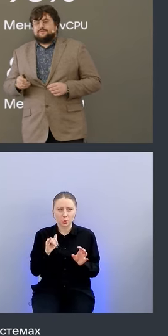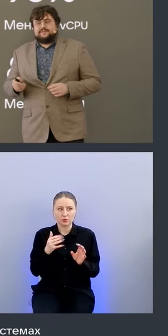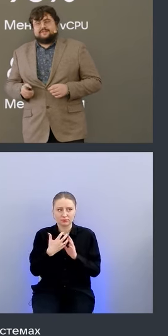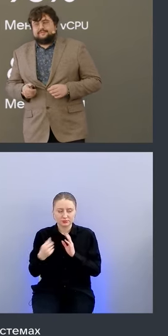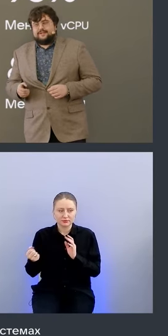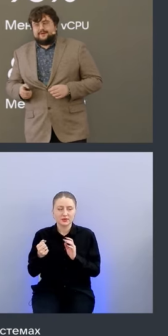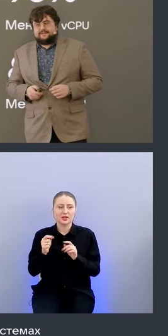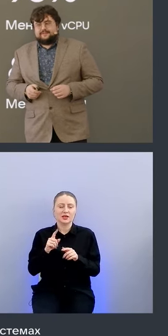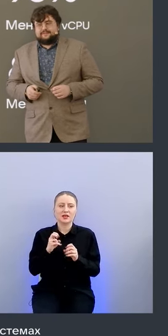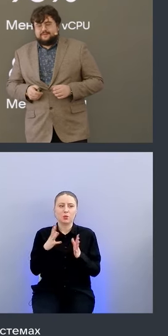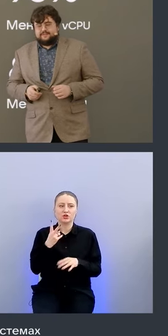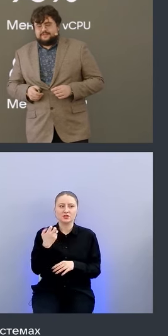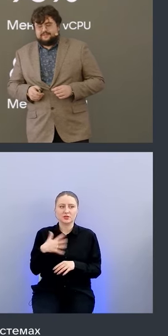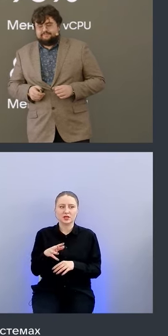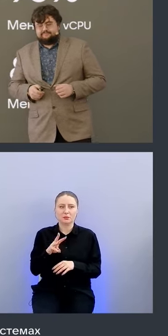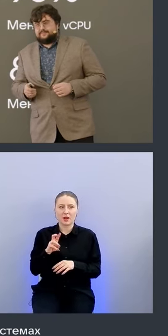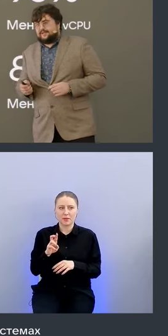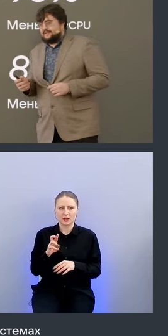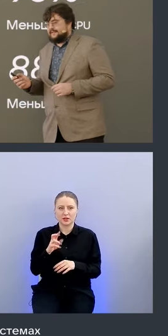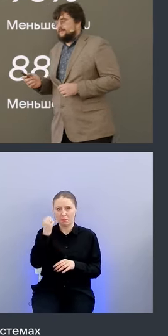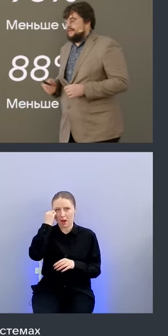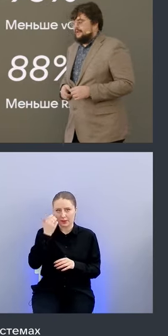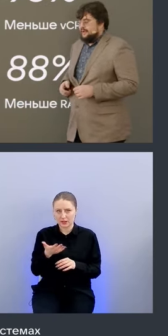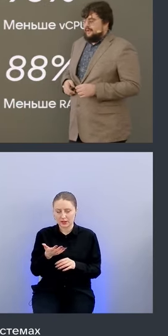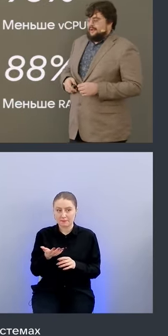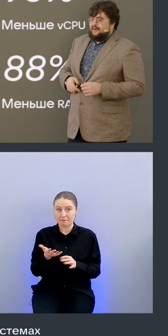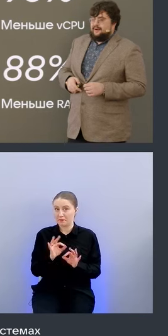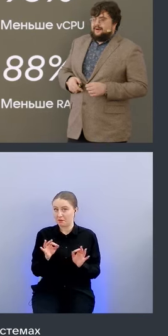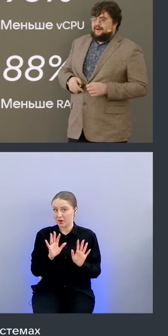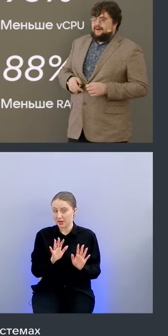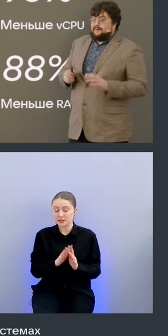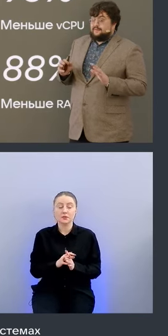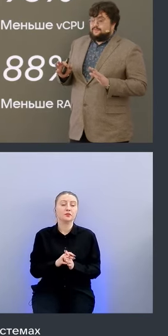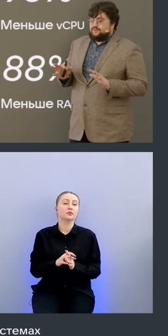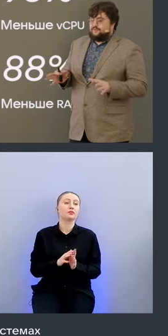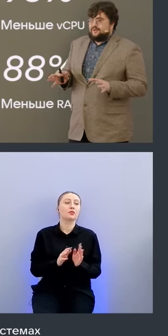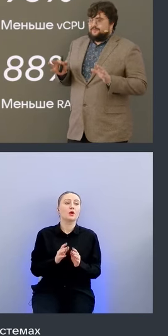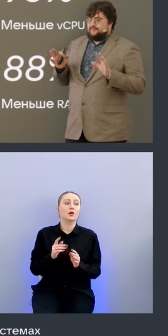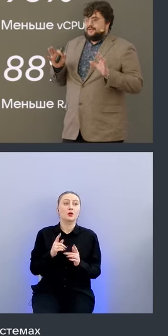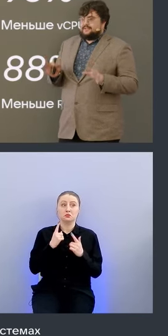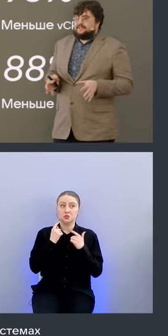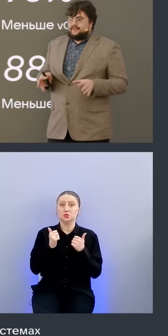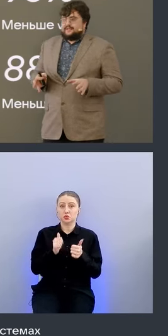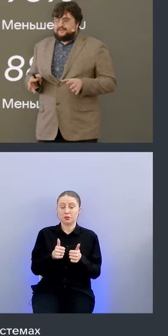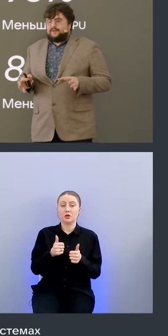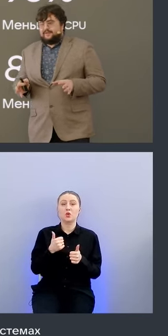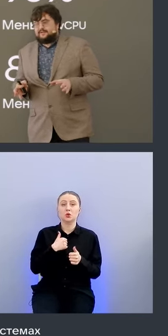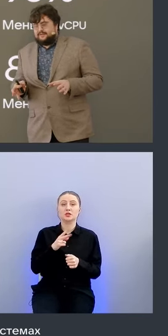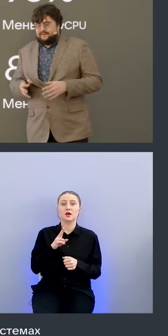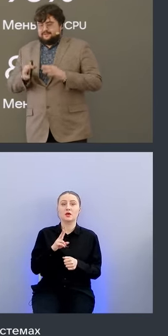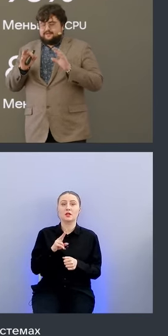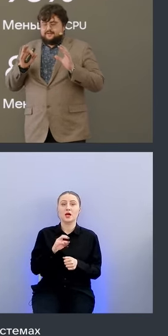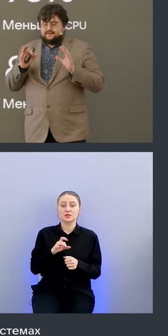больше 250 мегабайт память прекрасно супер мы у нас кластер